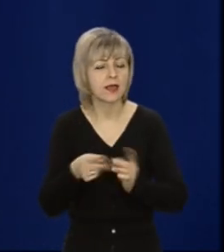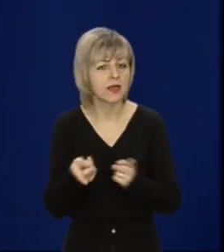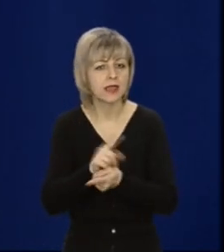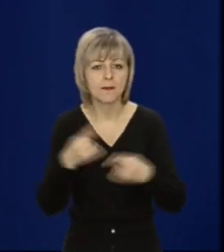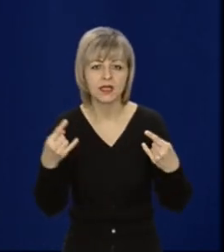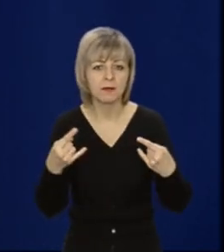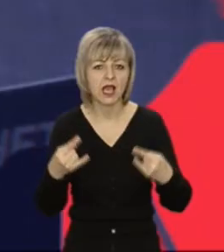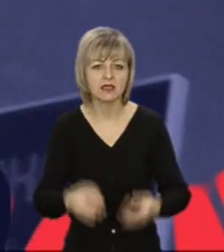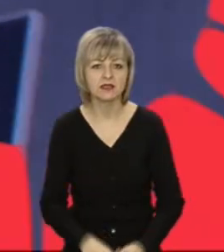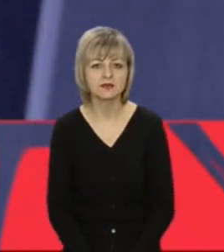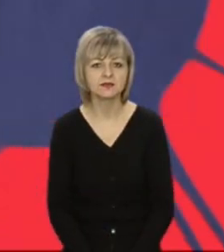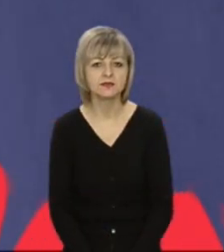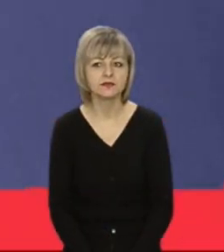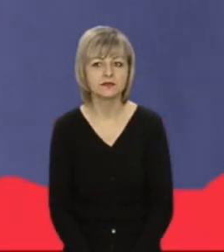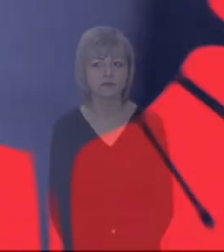перемикайте.